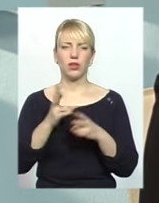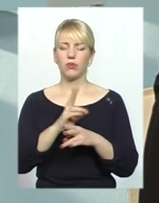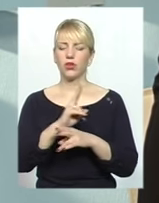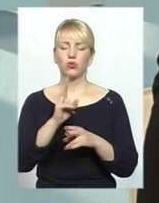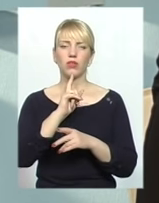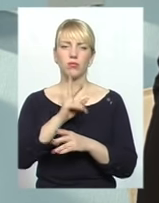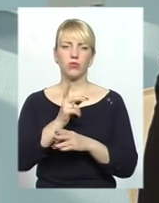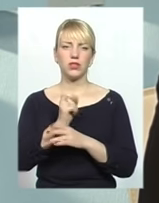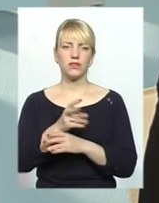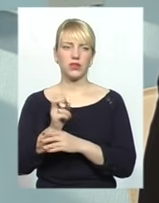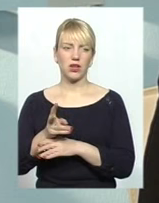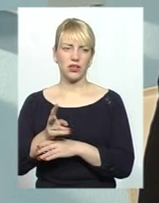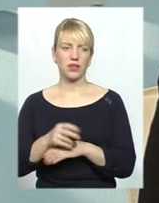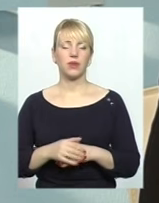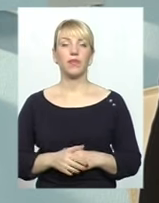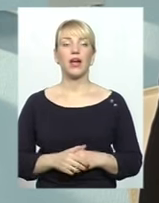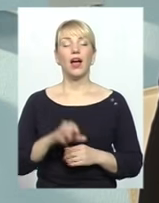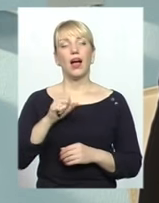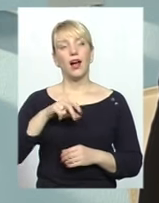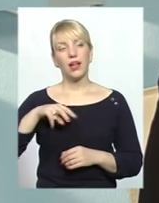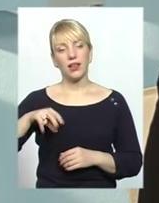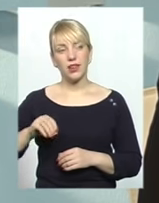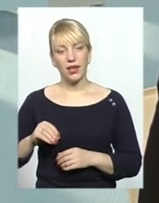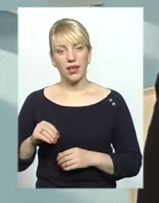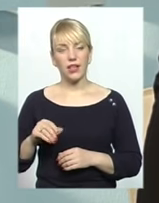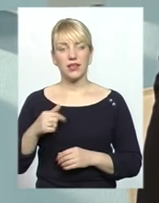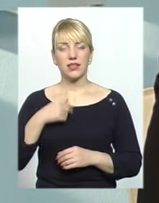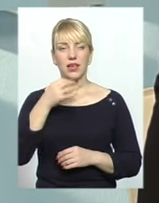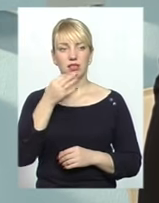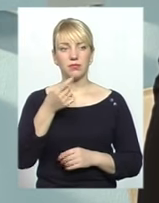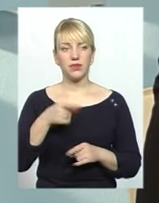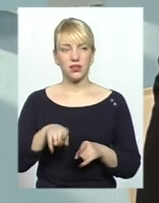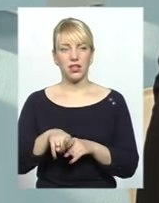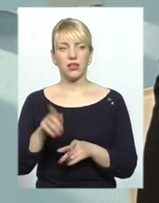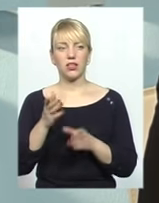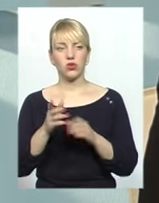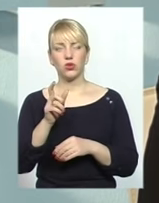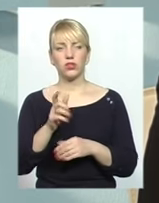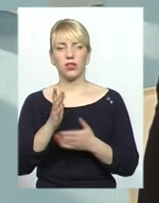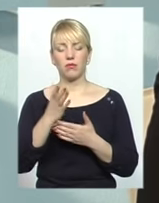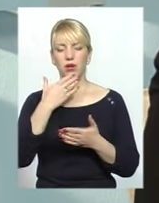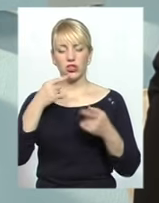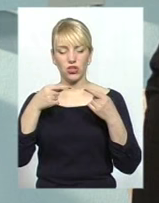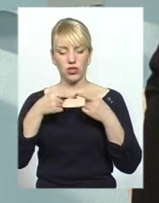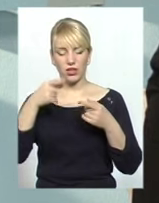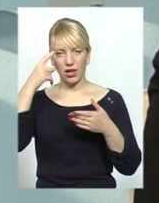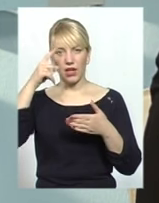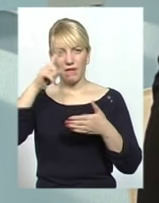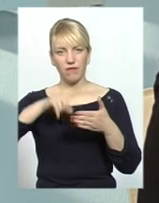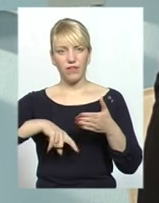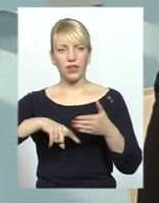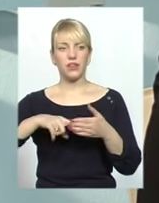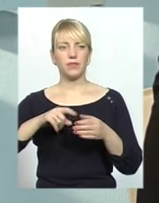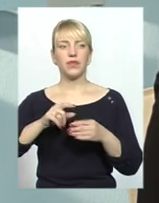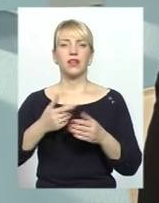незважаючи як вона там себе поводить. Але, скажімо так, якщо людина має своє чітке вірозповідання на той же